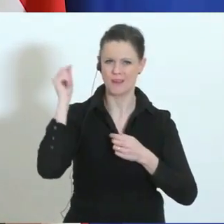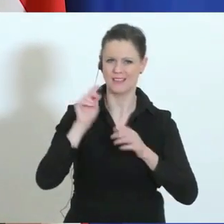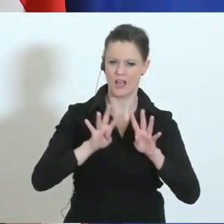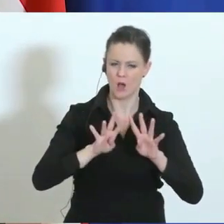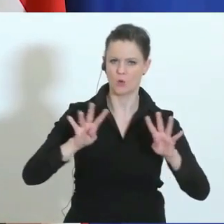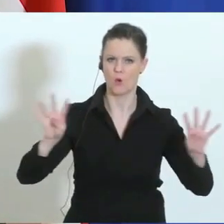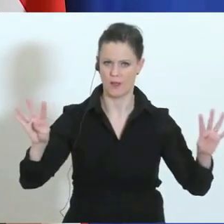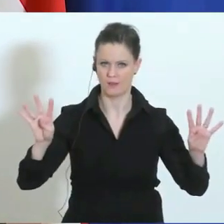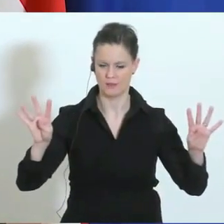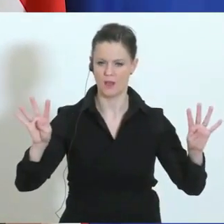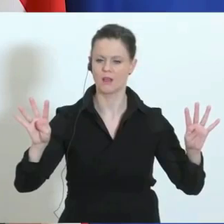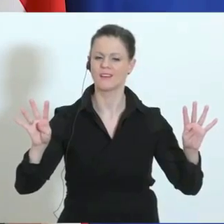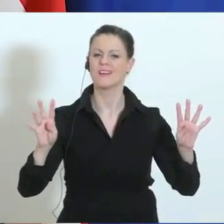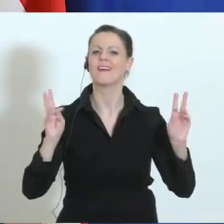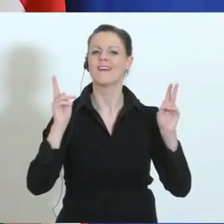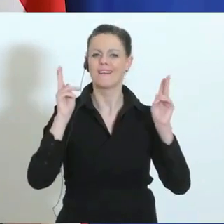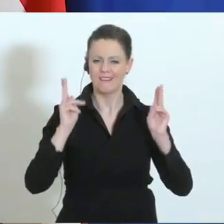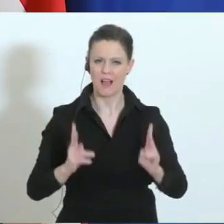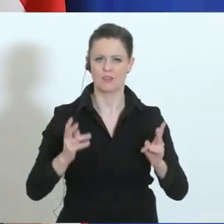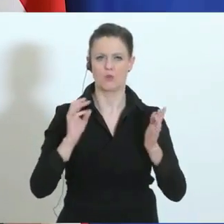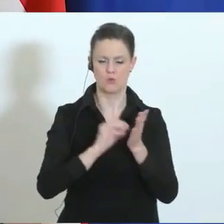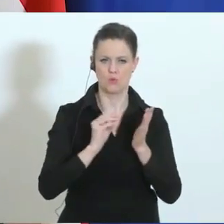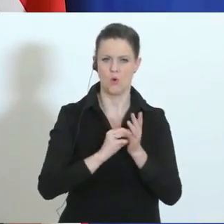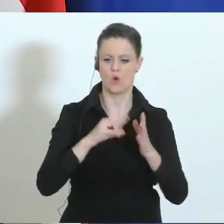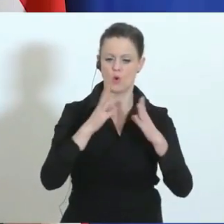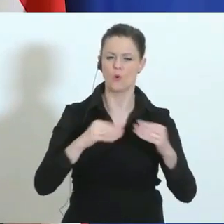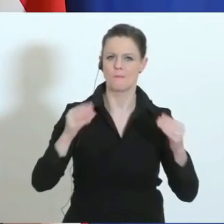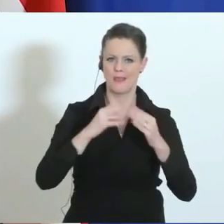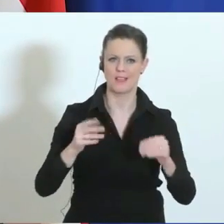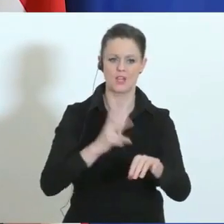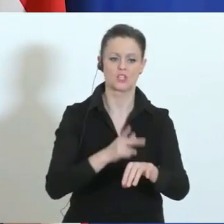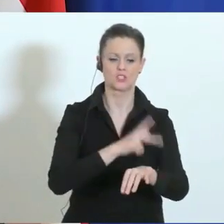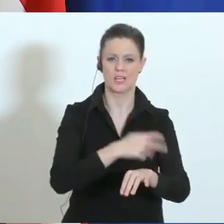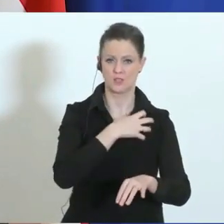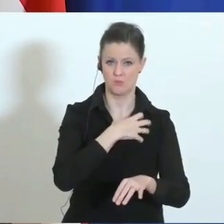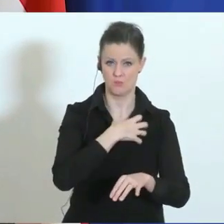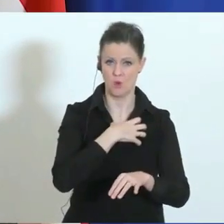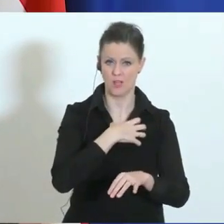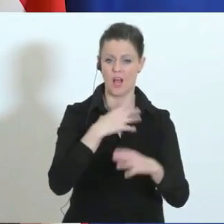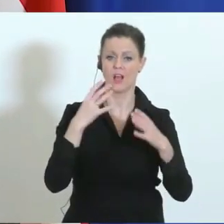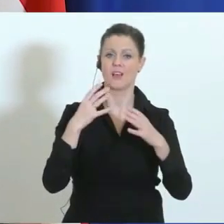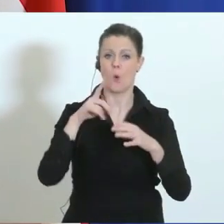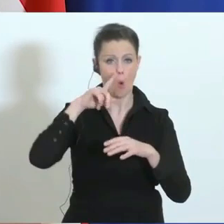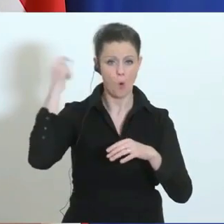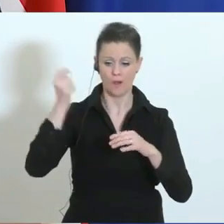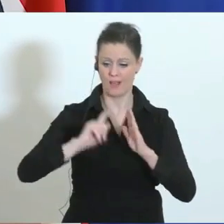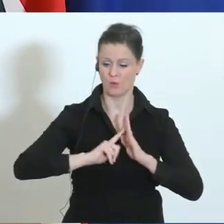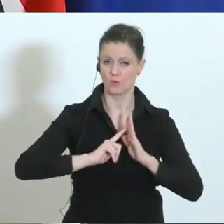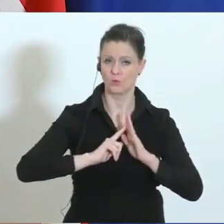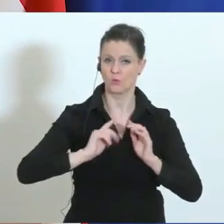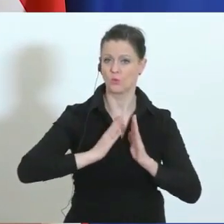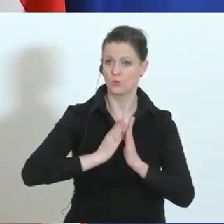früh können rumänische Staatsbürgerinnen und Staatsbürger Ungarn durchqueren und bis 12 Uhr Mitternacht